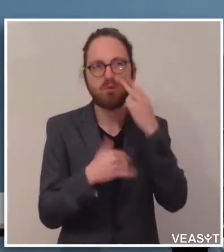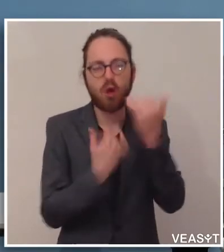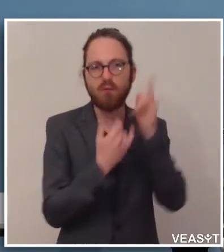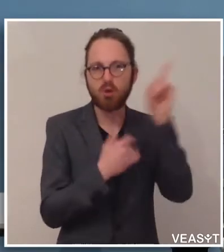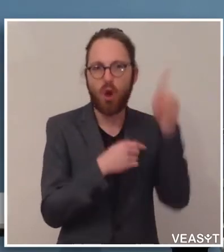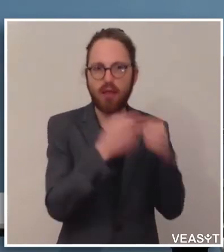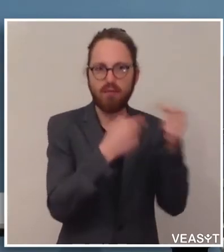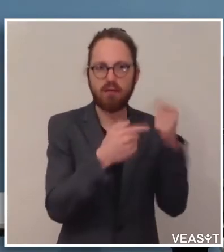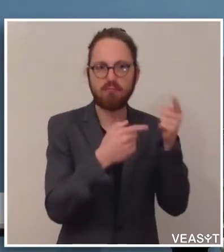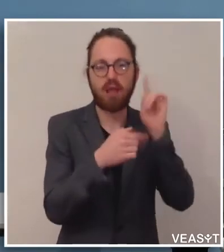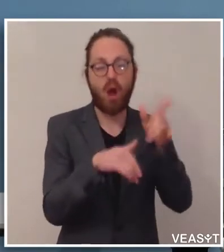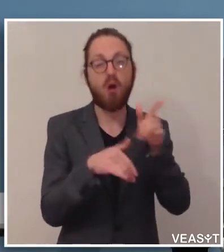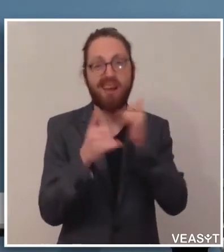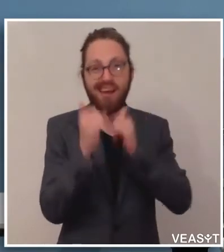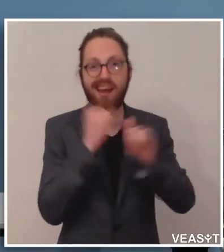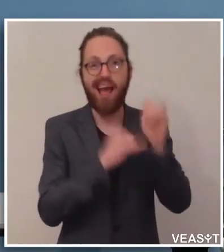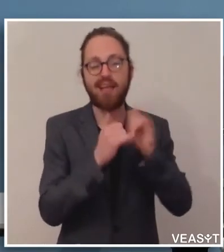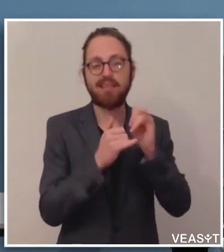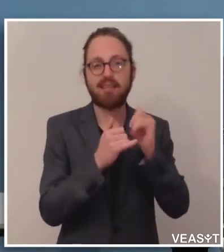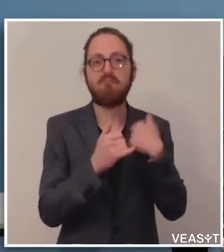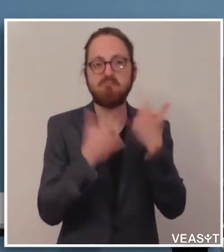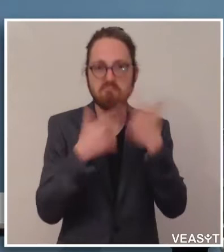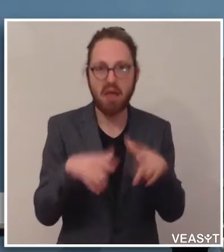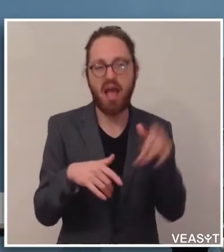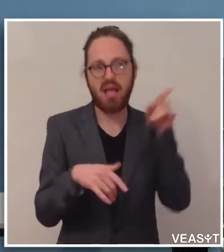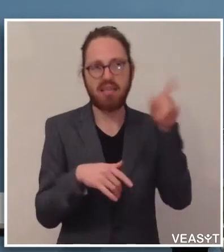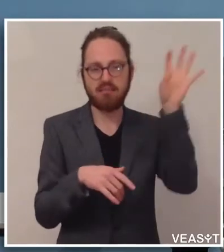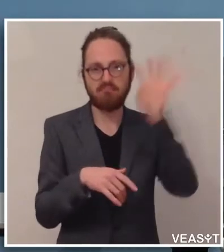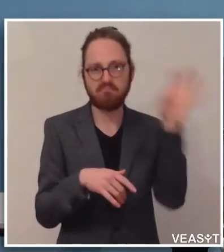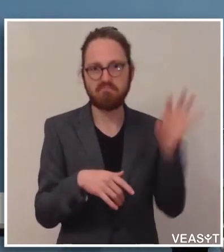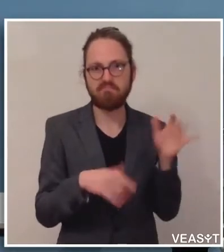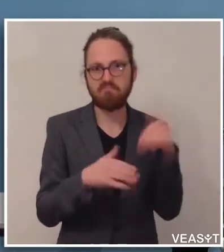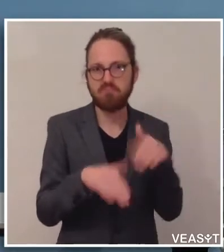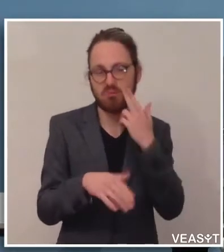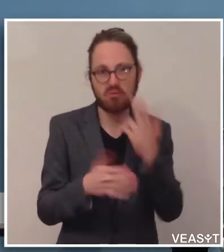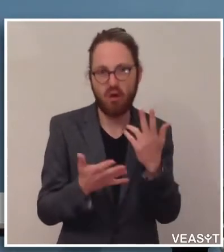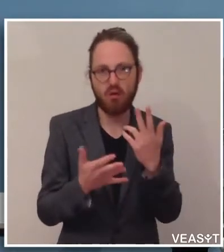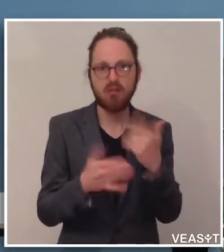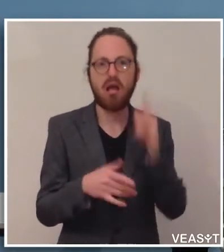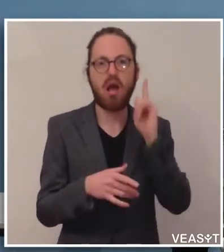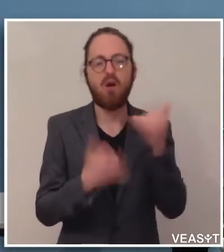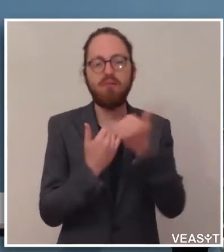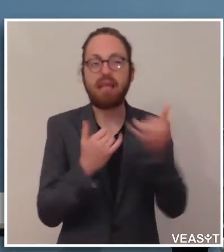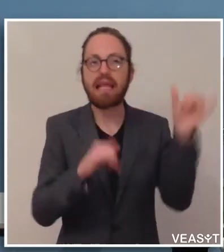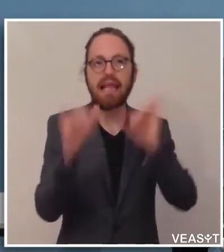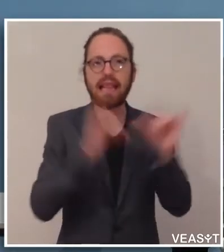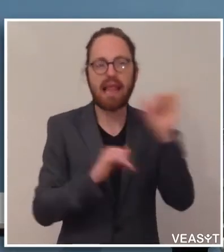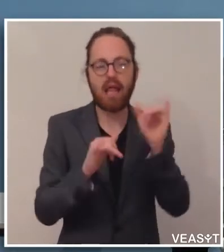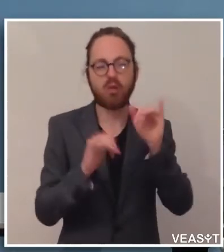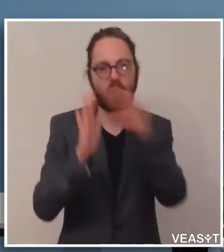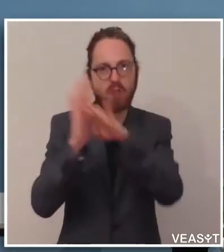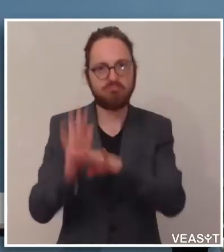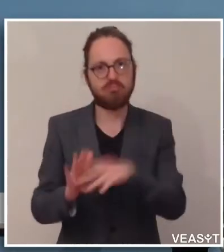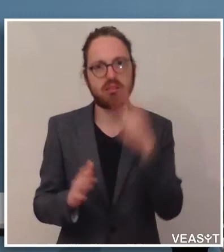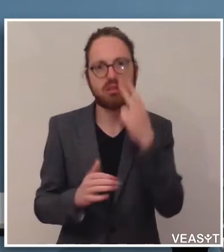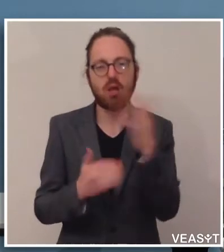Reisebereitschaft dieser Regionen und auch in Bezug auf wie die internationalen Regelungen in Bezug auf Reisebeschränkungen